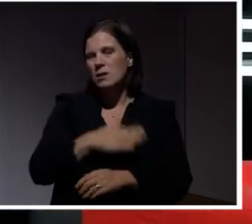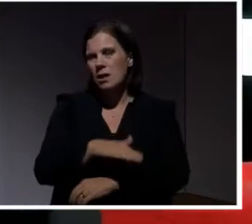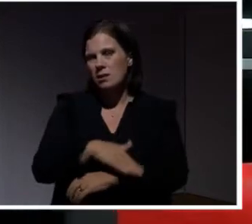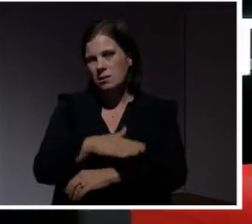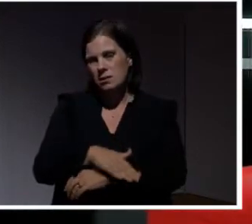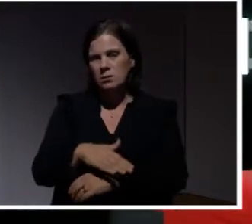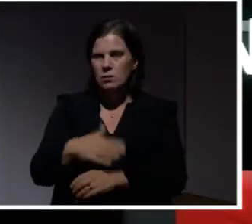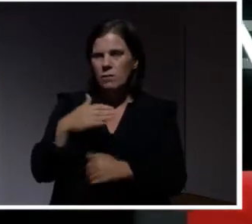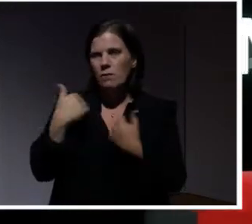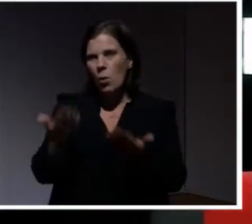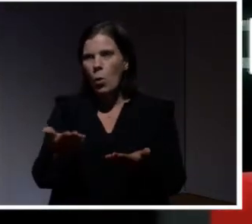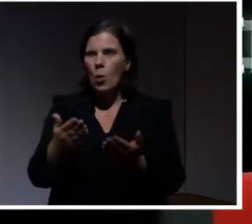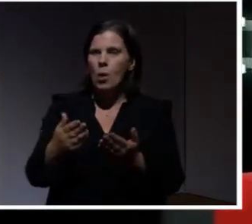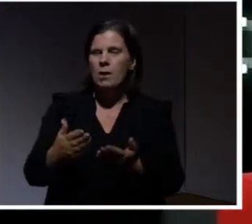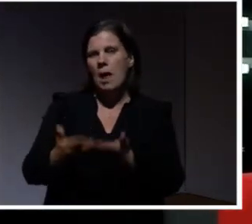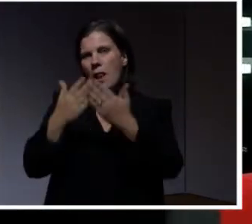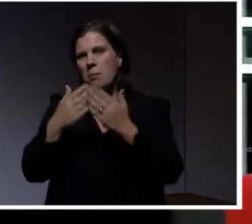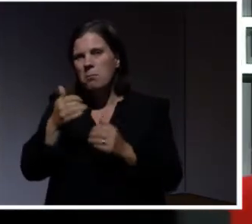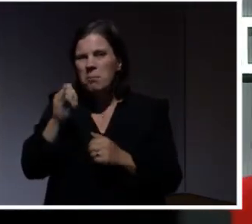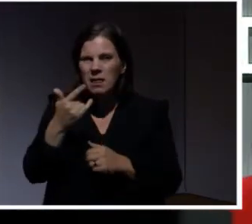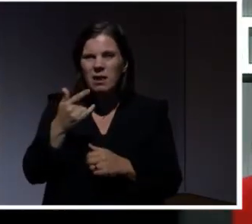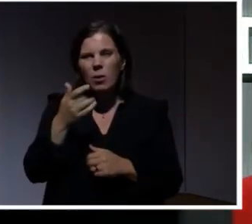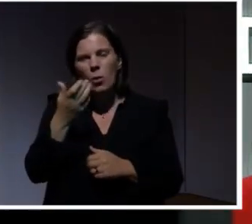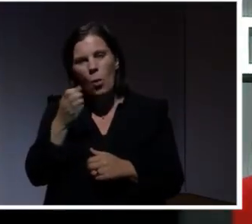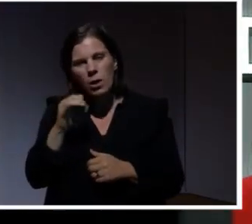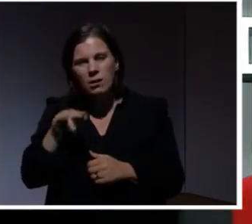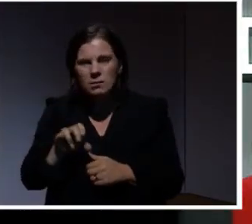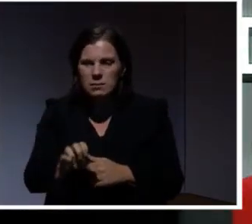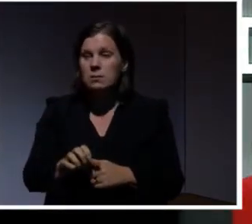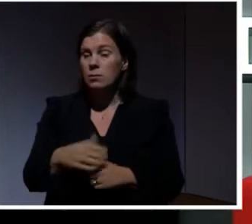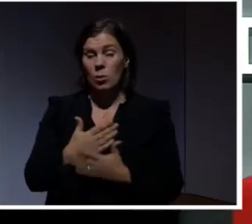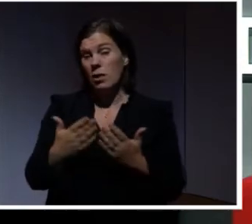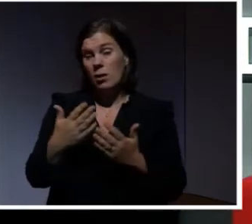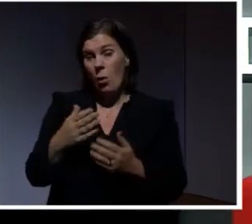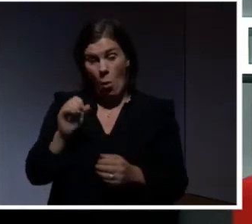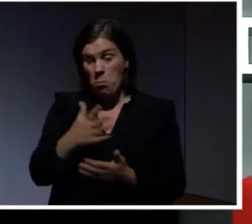Som hjälper dig att fixa bitcoin. såna här saker. Annars så skulle de ju inte kunna fungera lika bra.